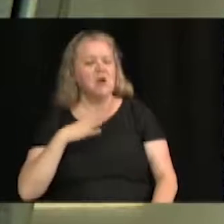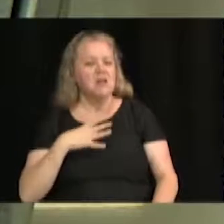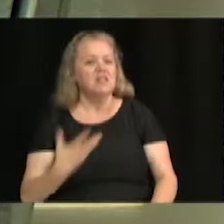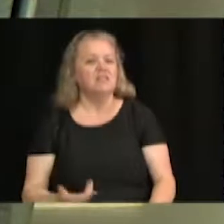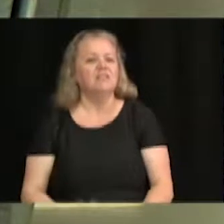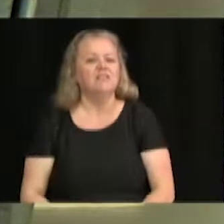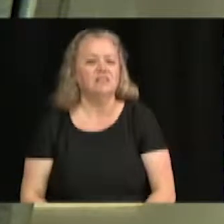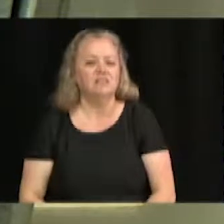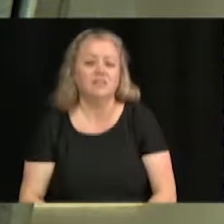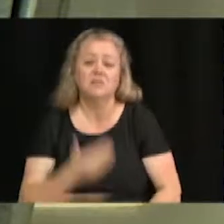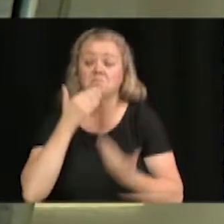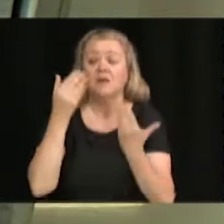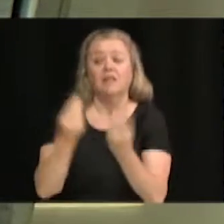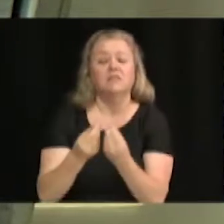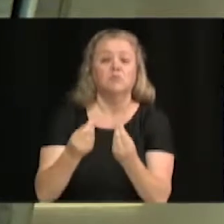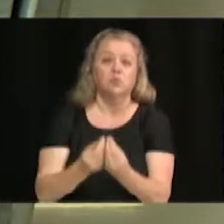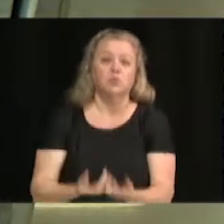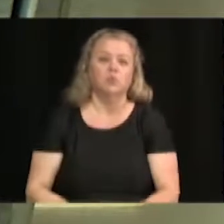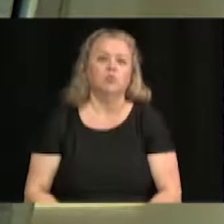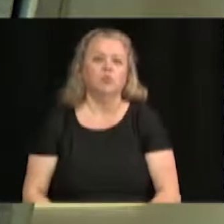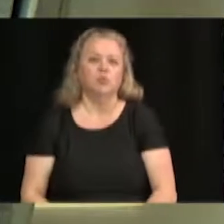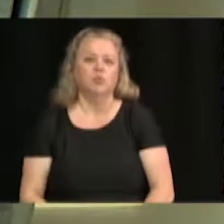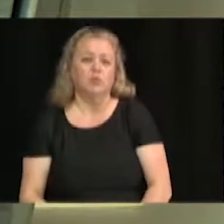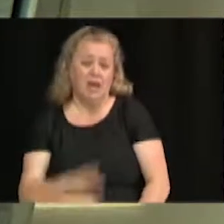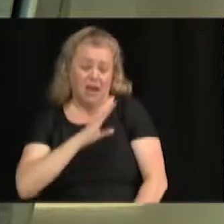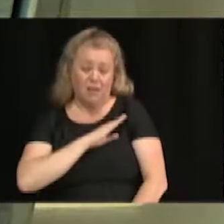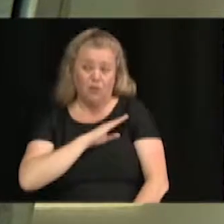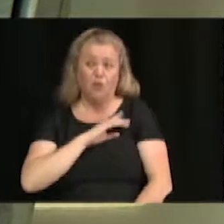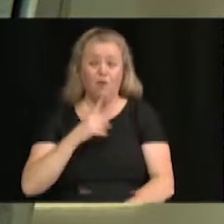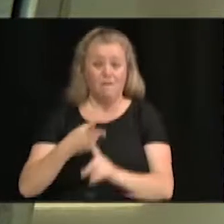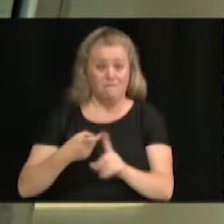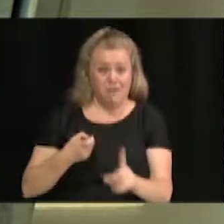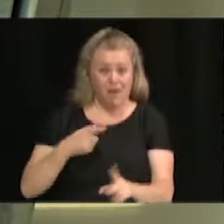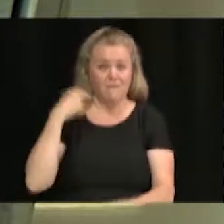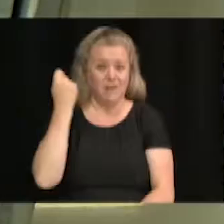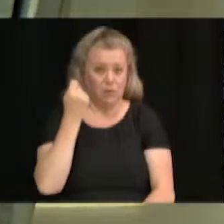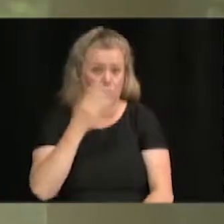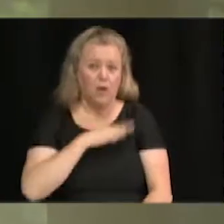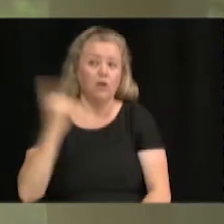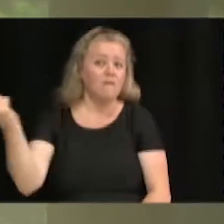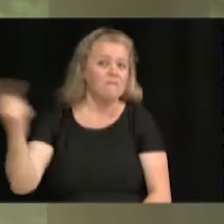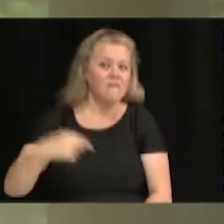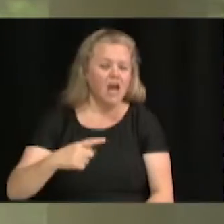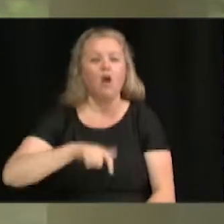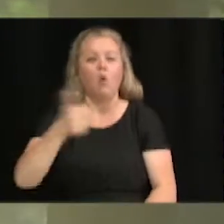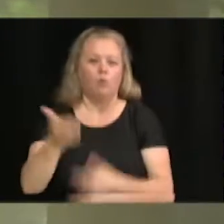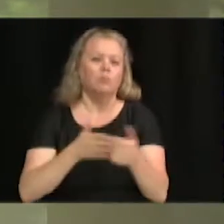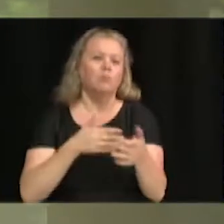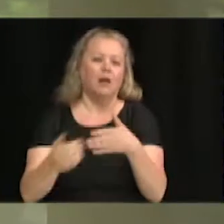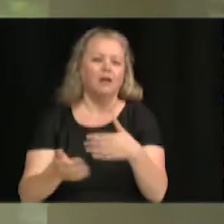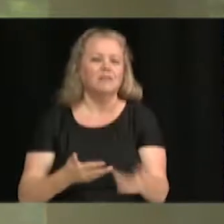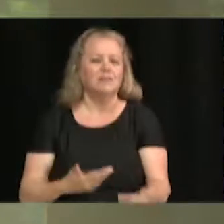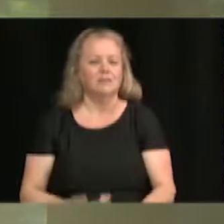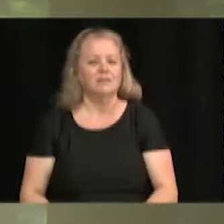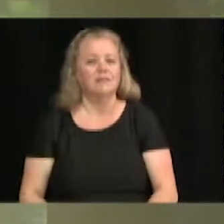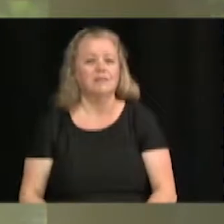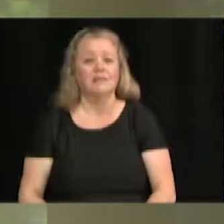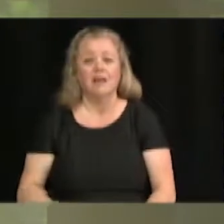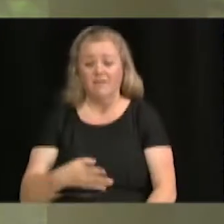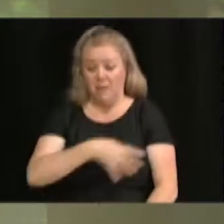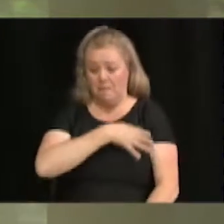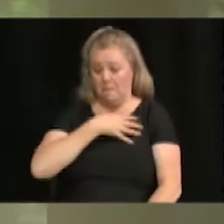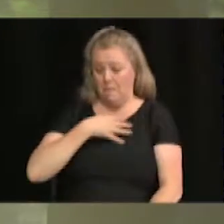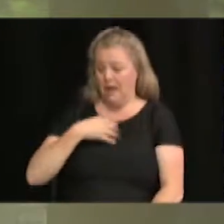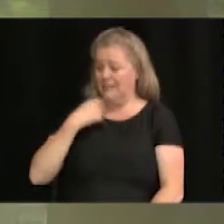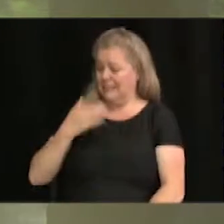Je les en remercie aussi à ces festivaliers-là, qui viennent de Tchernobyl, mais surtout d'ailleurs au Québec. Vous transmettrez nos félicitations à tous les autres membres de l'organisation.